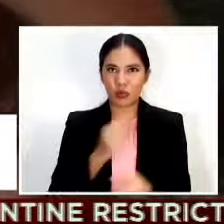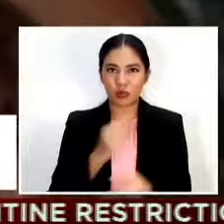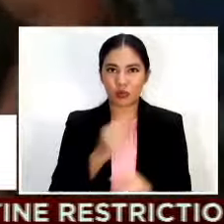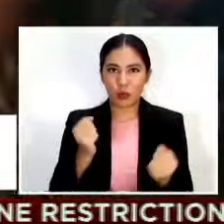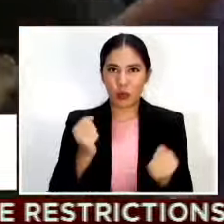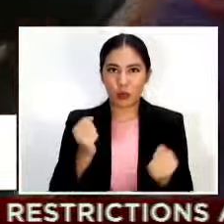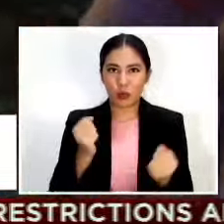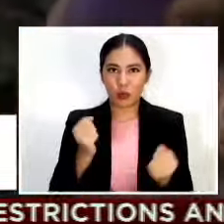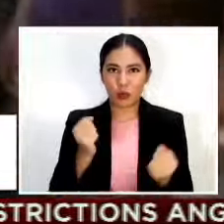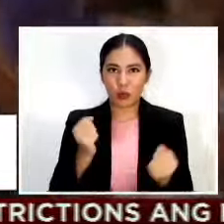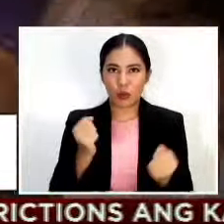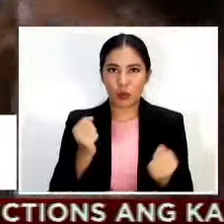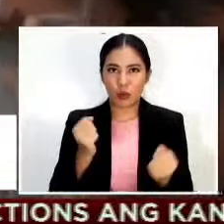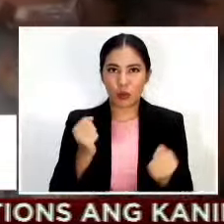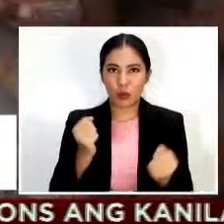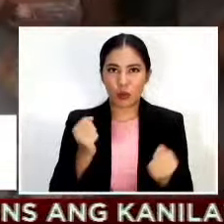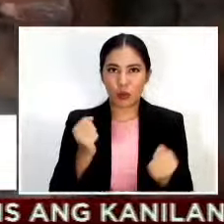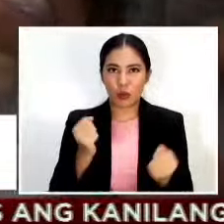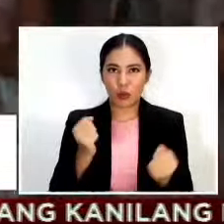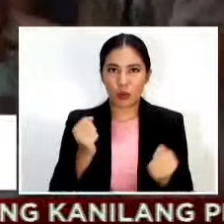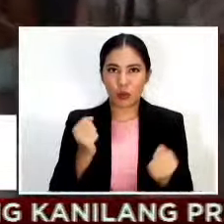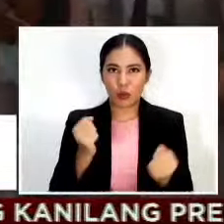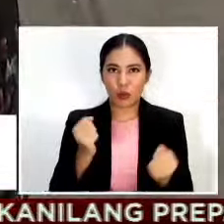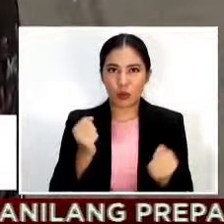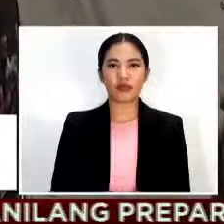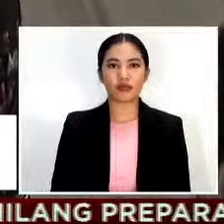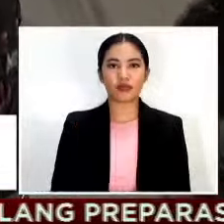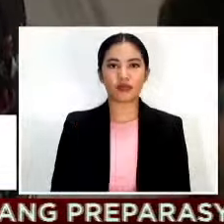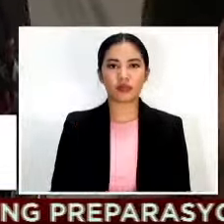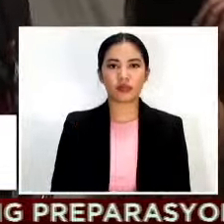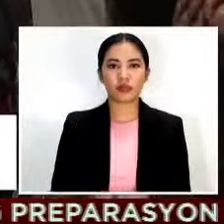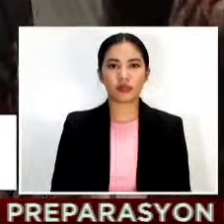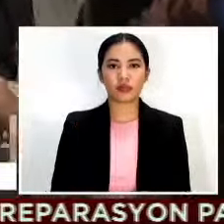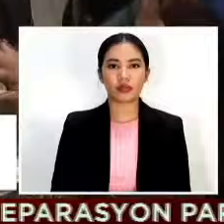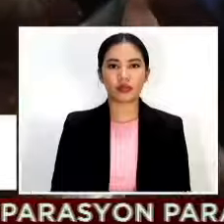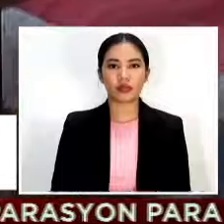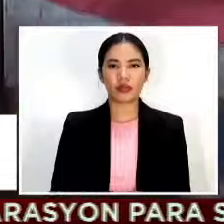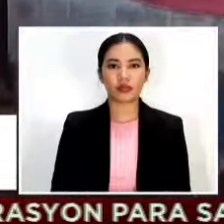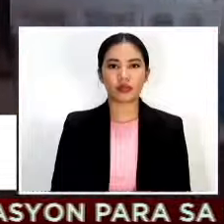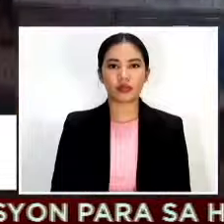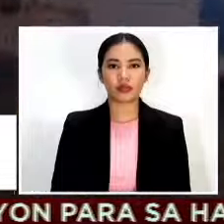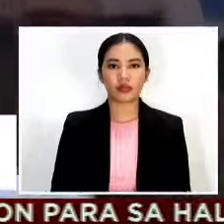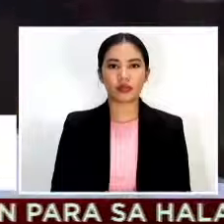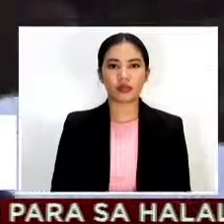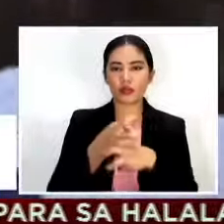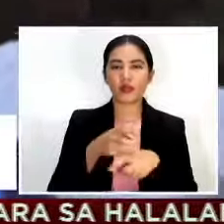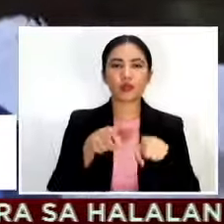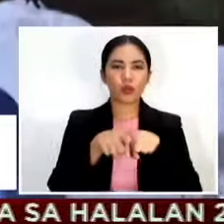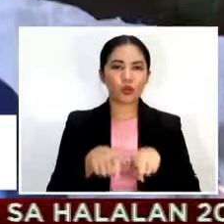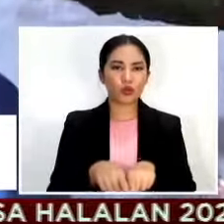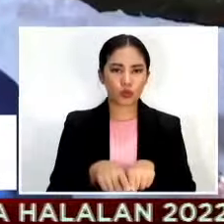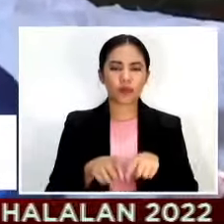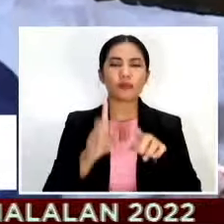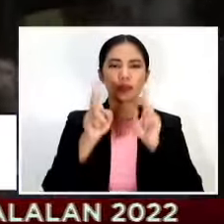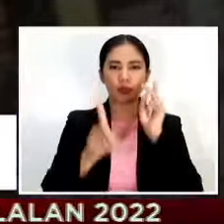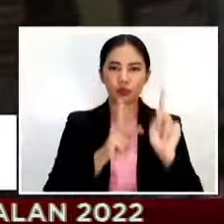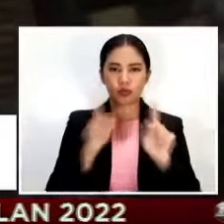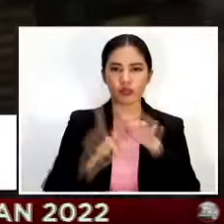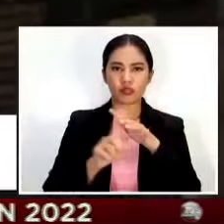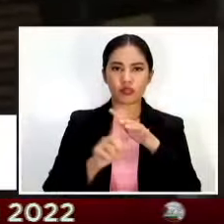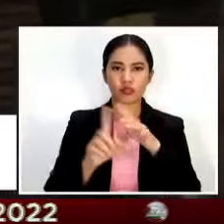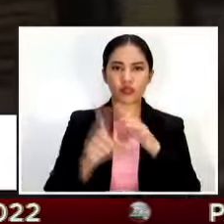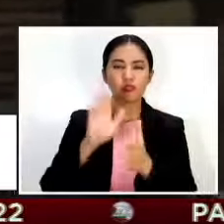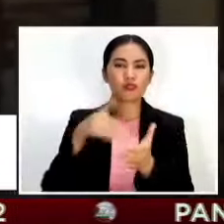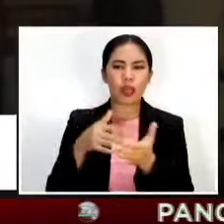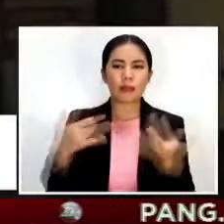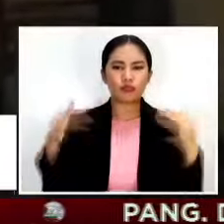Hirap din ang mga evacuee dahil walang palikuran sa evacuation center nakikigamit sila sa barangay hall at